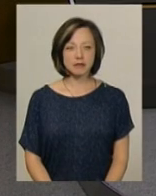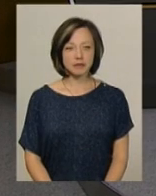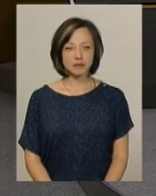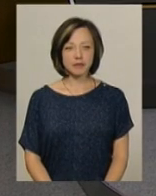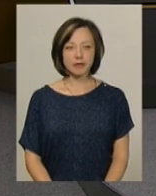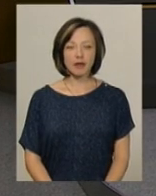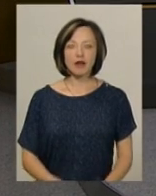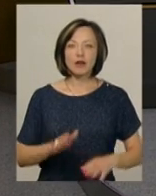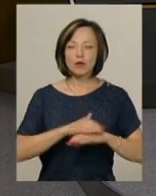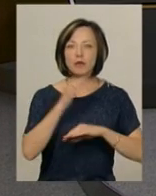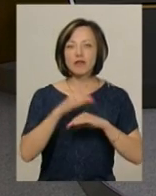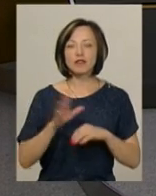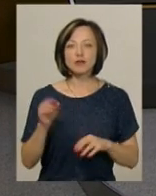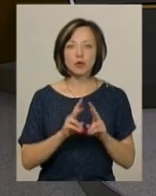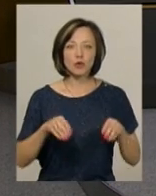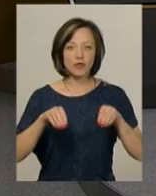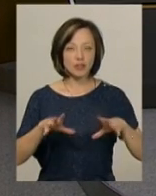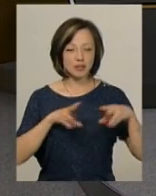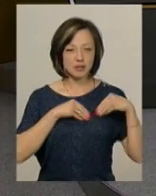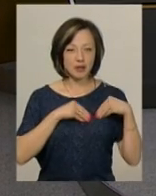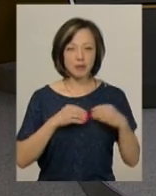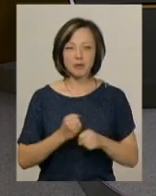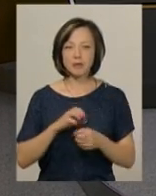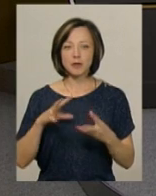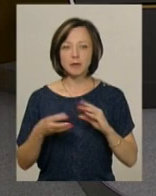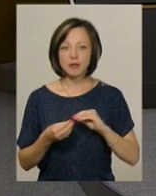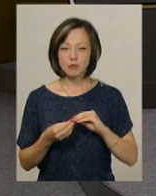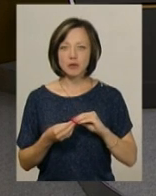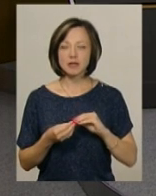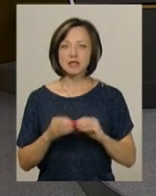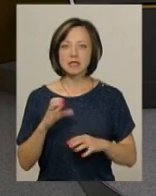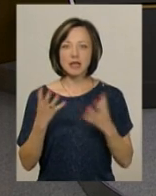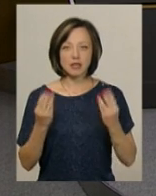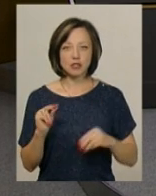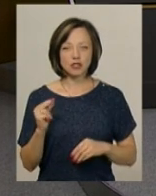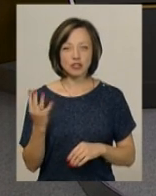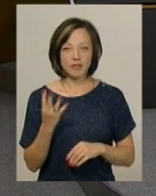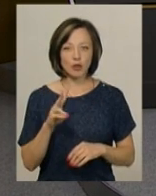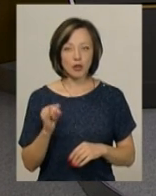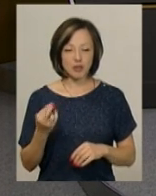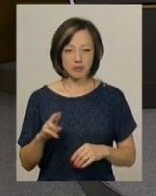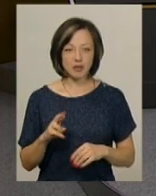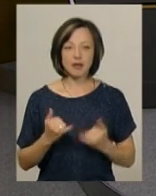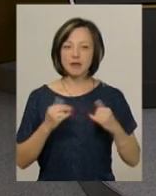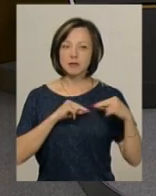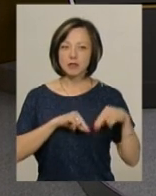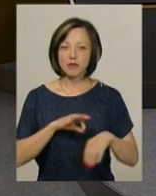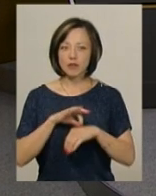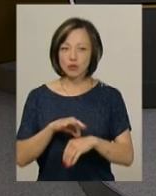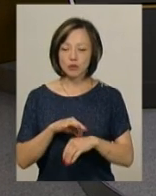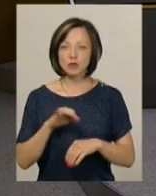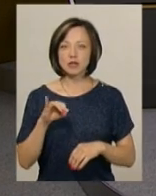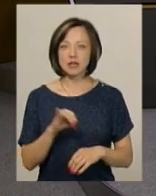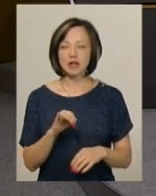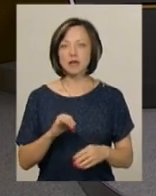Доброго вечора усім, хто вирішив разом із нами підбити інформаційний підсумок середи 4 липня. В студії ведуча Світлана